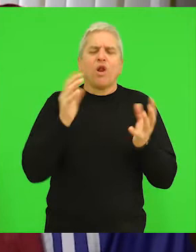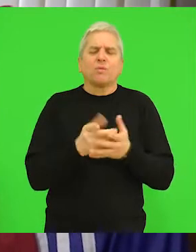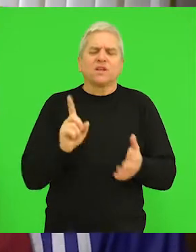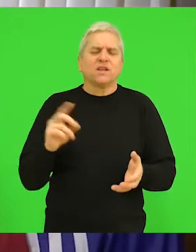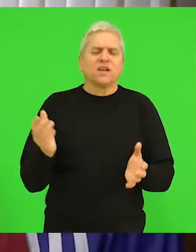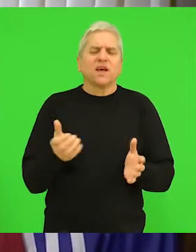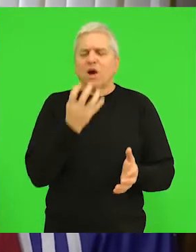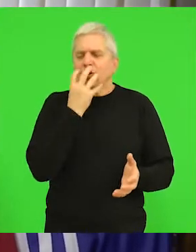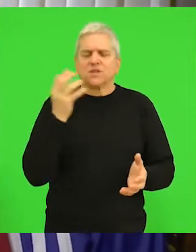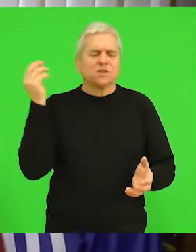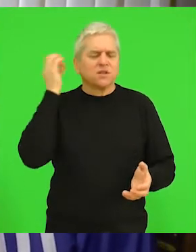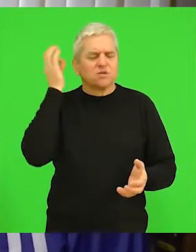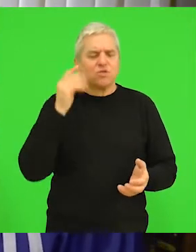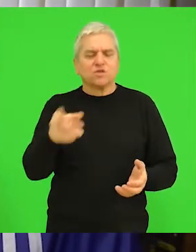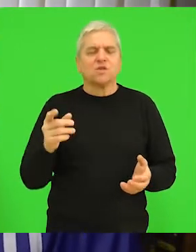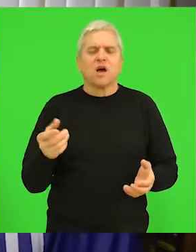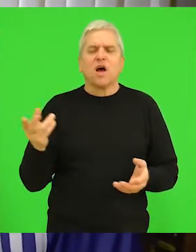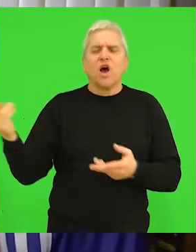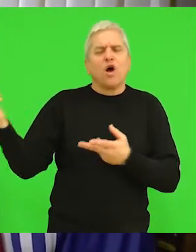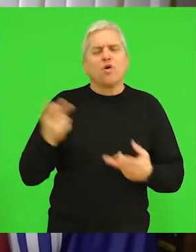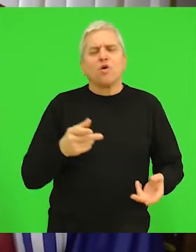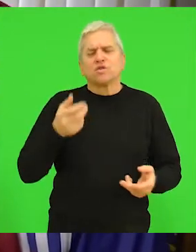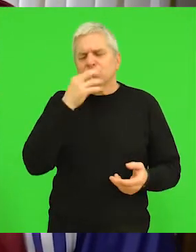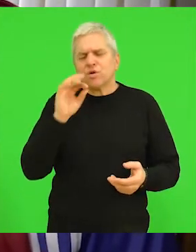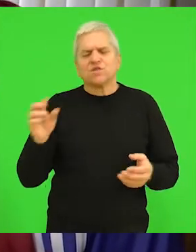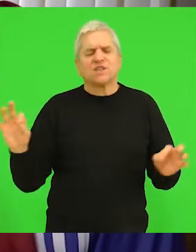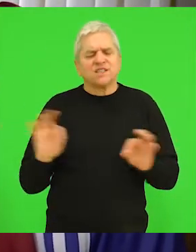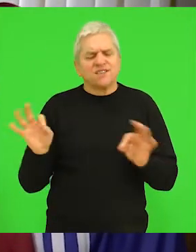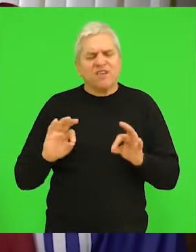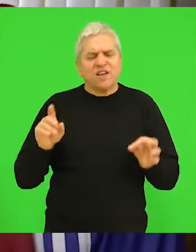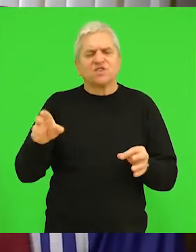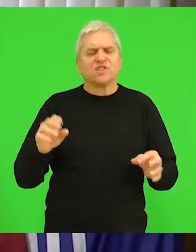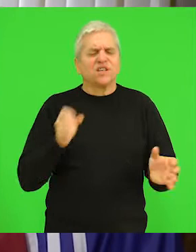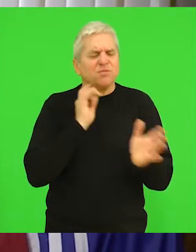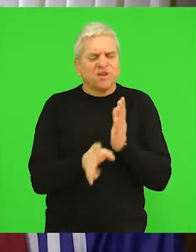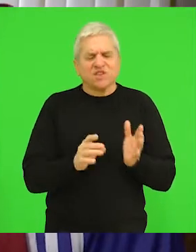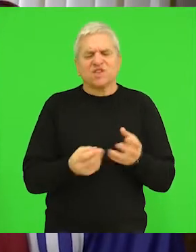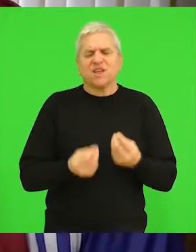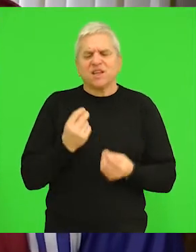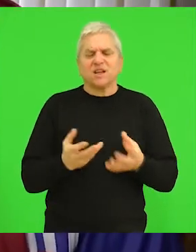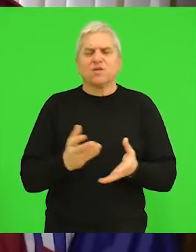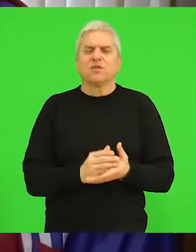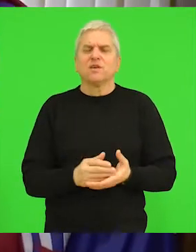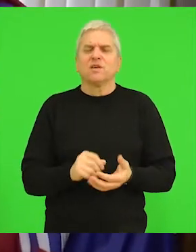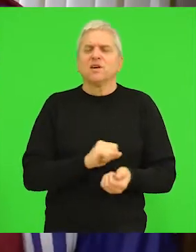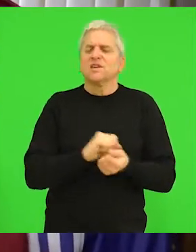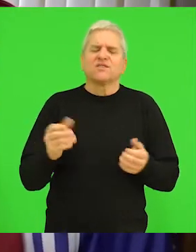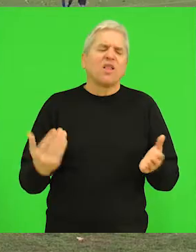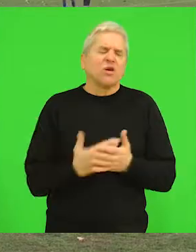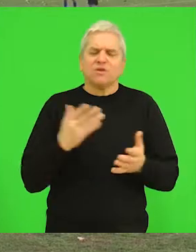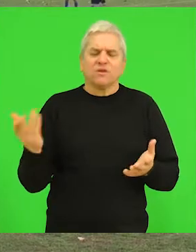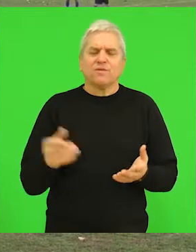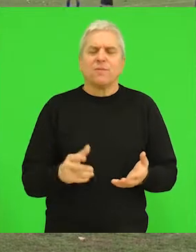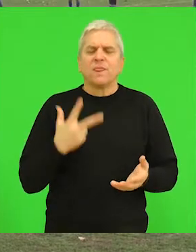nije htjela da sluša dok protivnička ekipa je mnogo počela ranije mnogo su sveži brži sve ovo